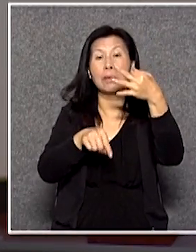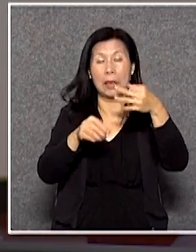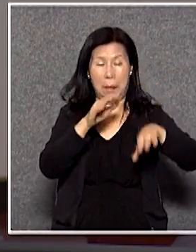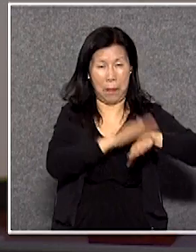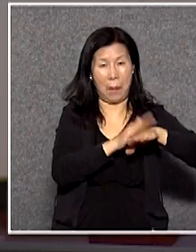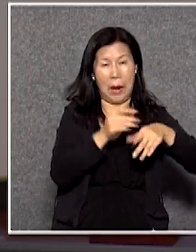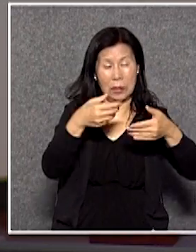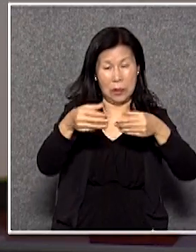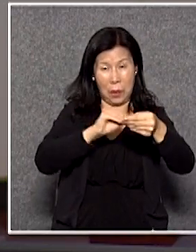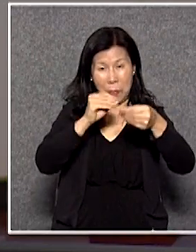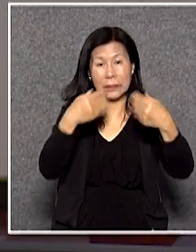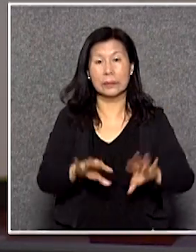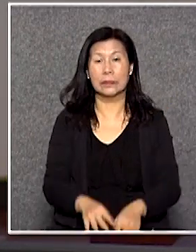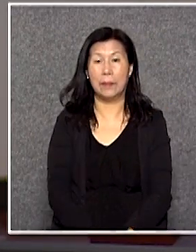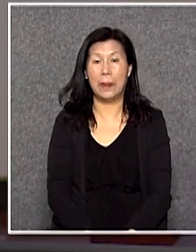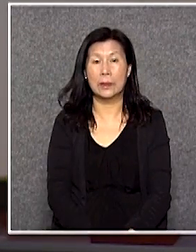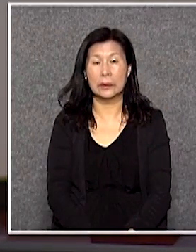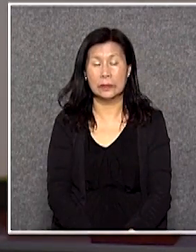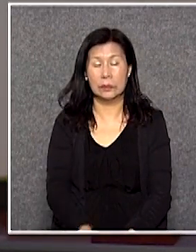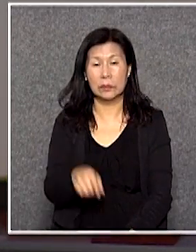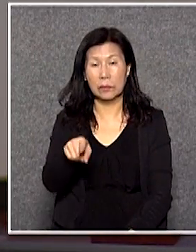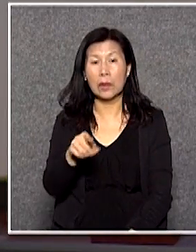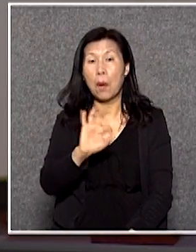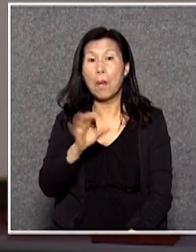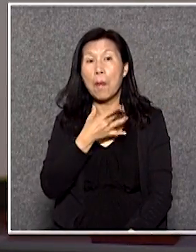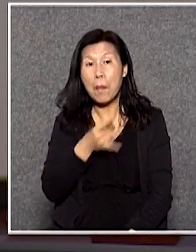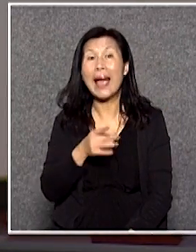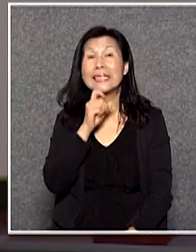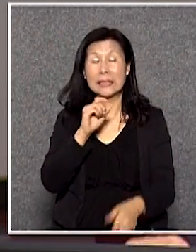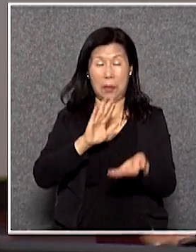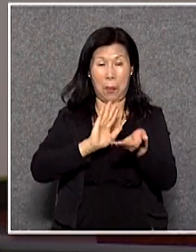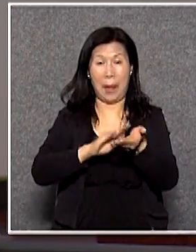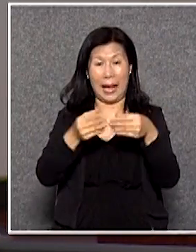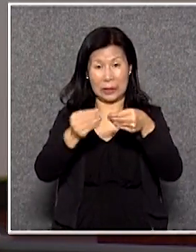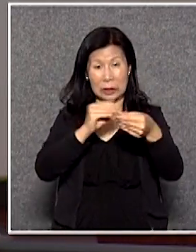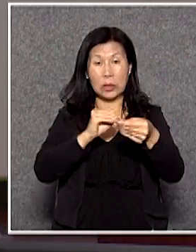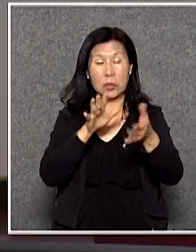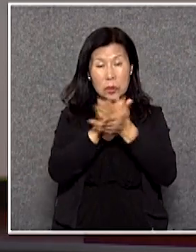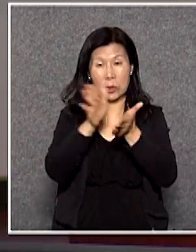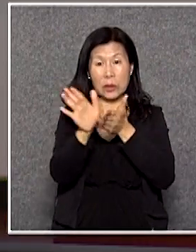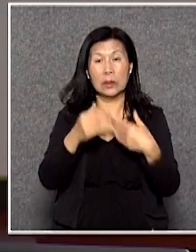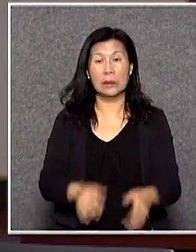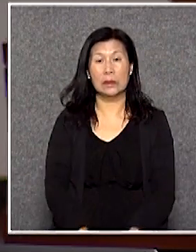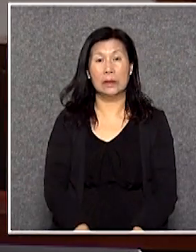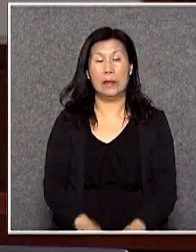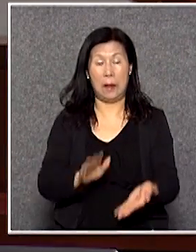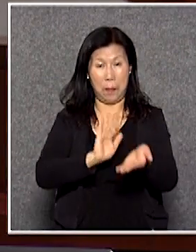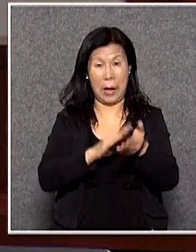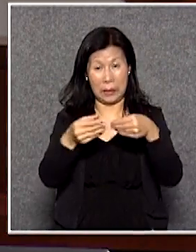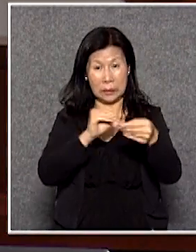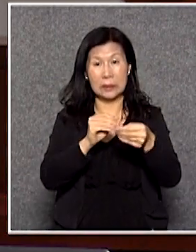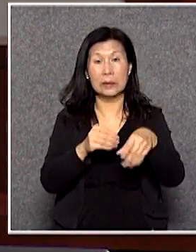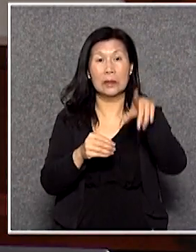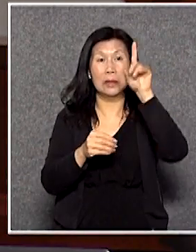嗎因此呢就令到他未使用的醫療券被取消而被取消的醫療券去到九